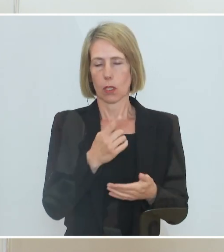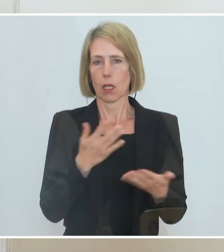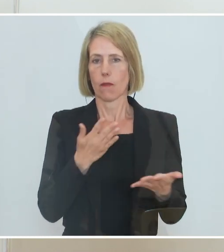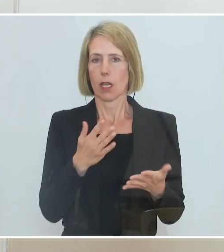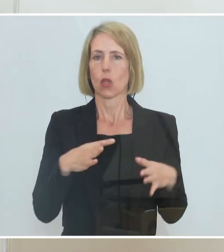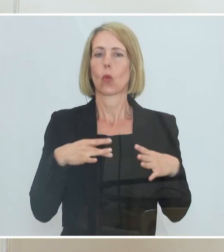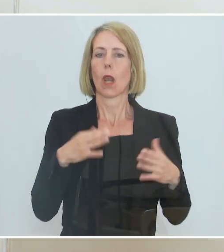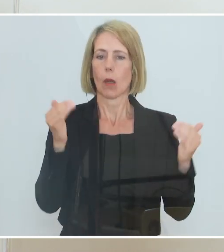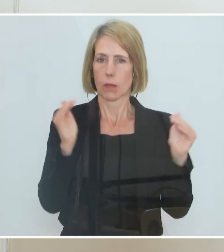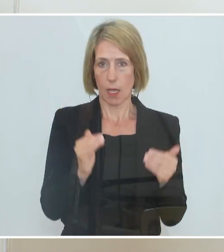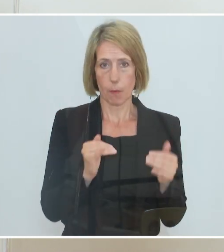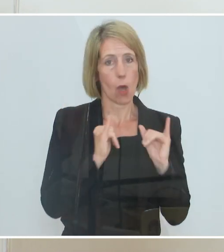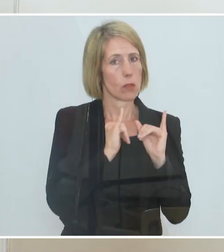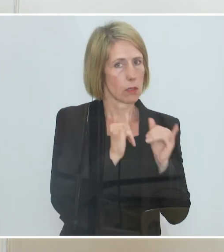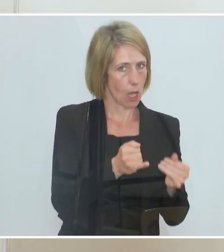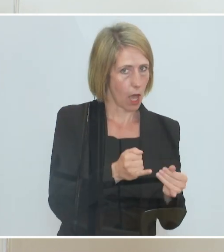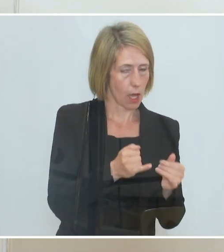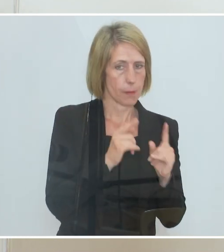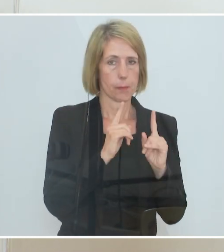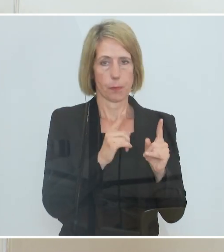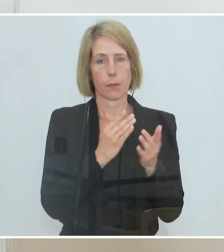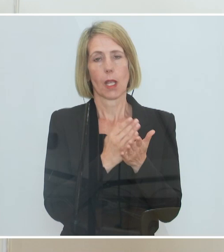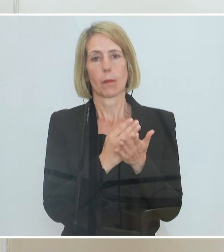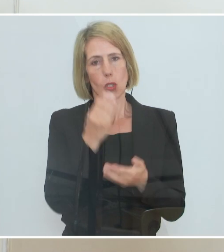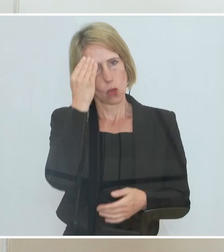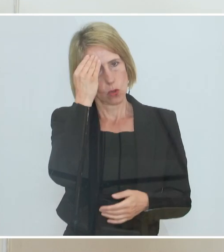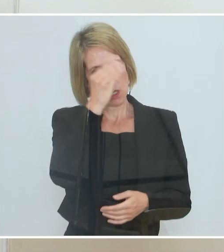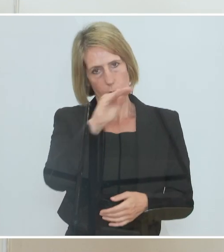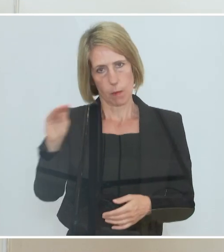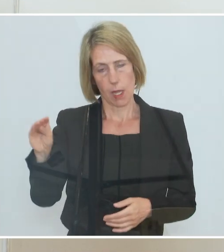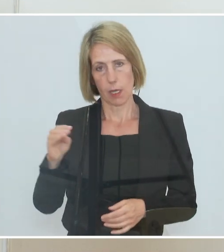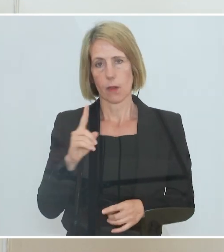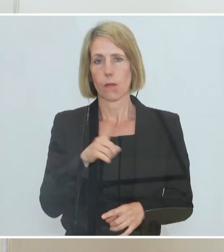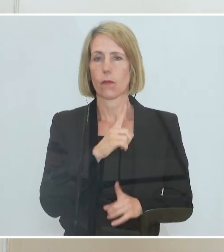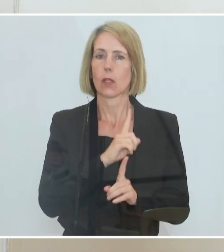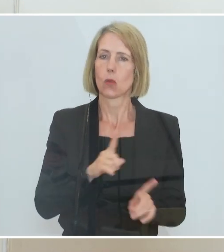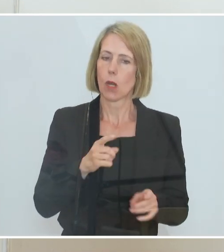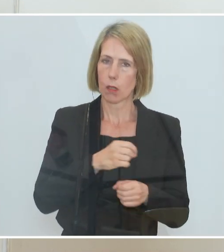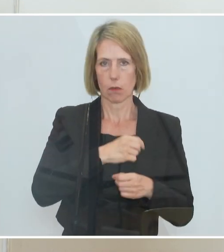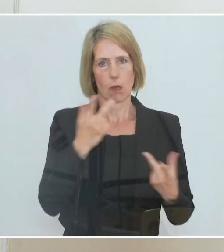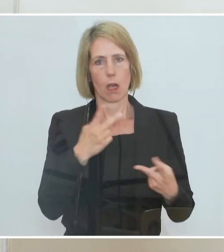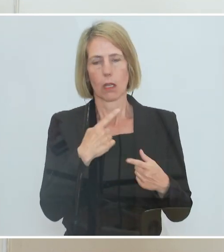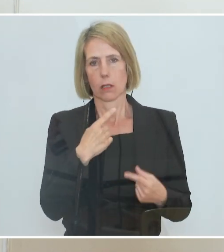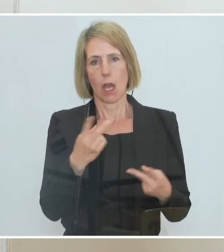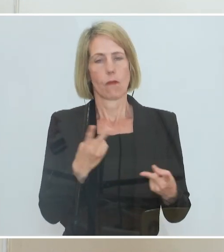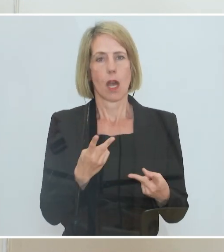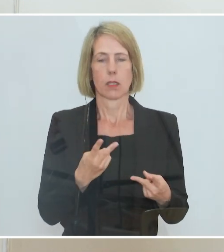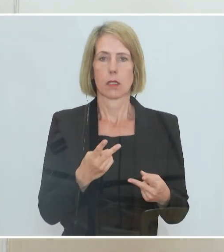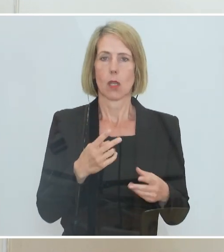Urlaubsabbau, ja, aber vielleicht hier schon angemerkt, wir haben das wirklich ganz klar und deutlich ausgesprochen,